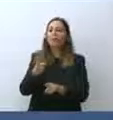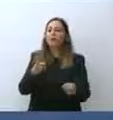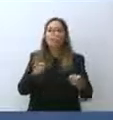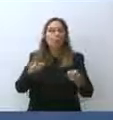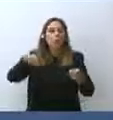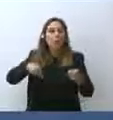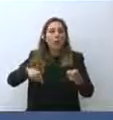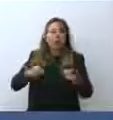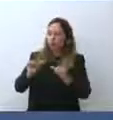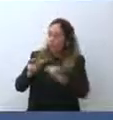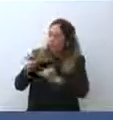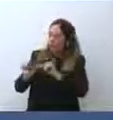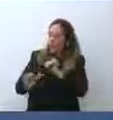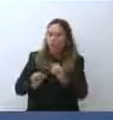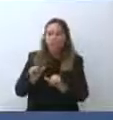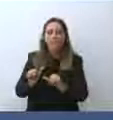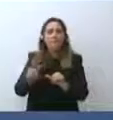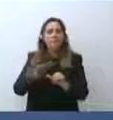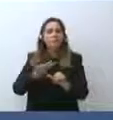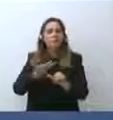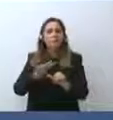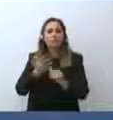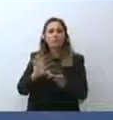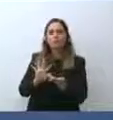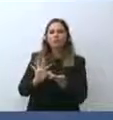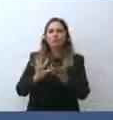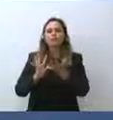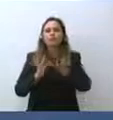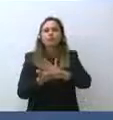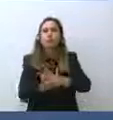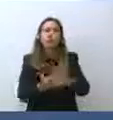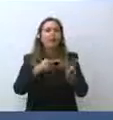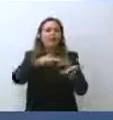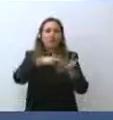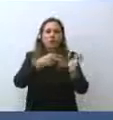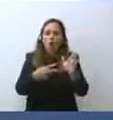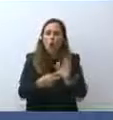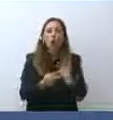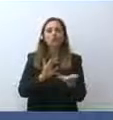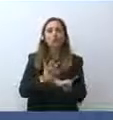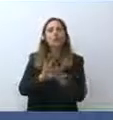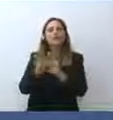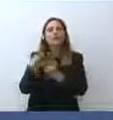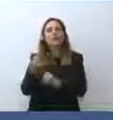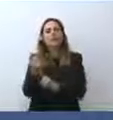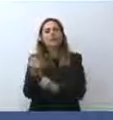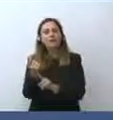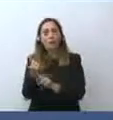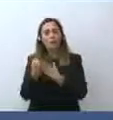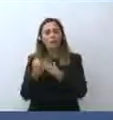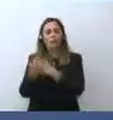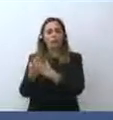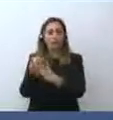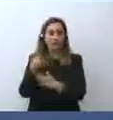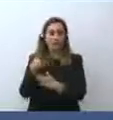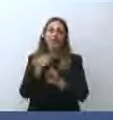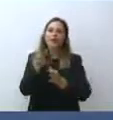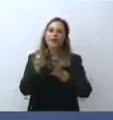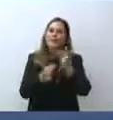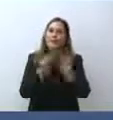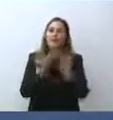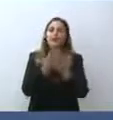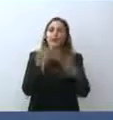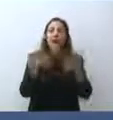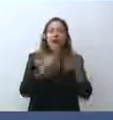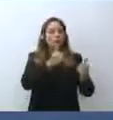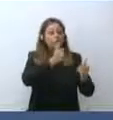profonda transizione tecnologica verso un'economia sostenibile. E quindi è prevedibile che molti settori dovranno ristrutturarsi,